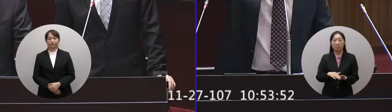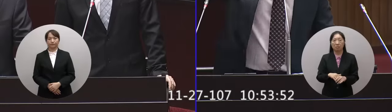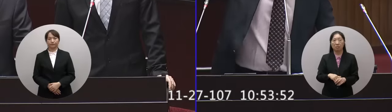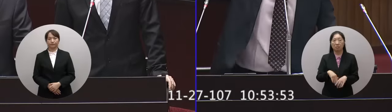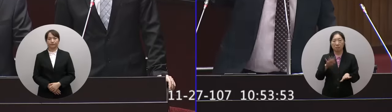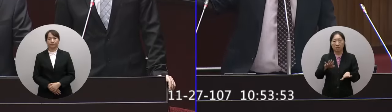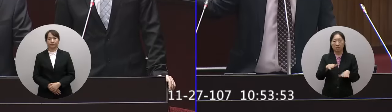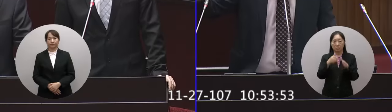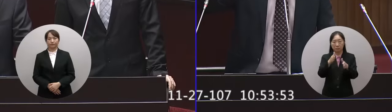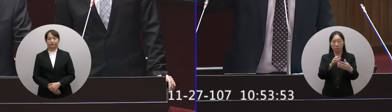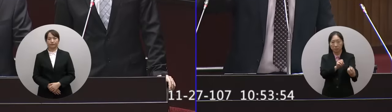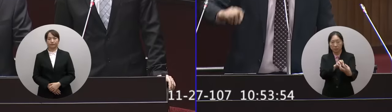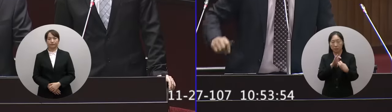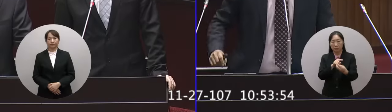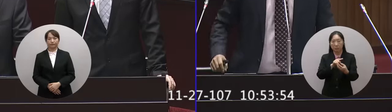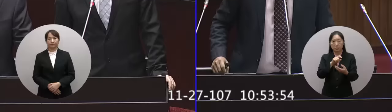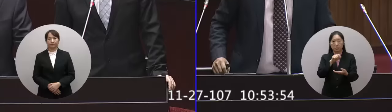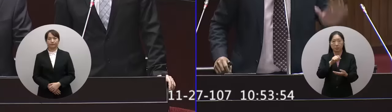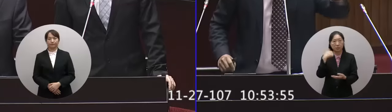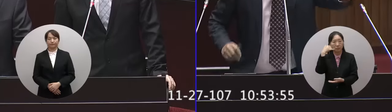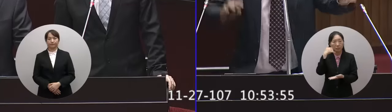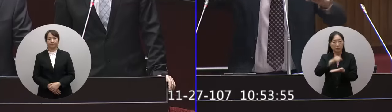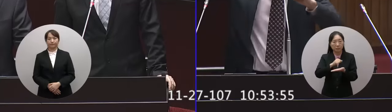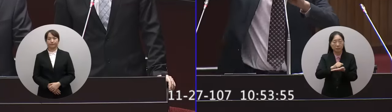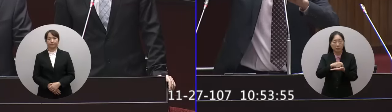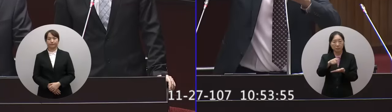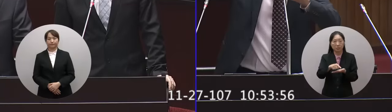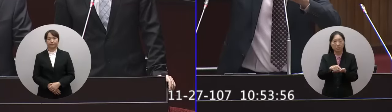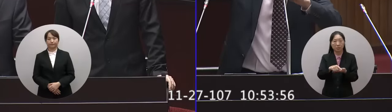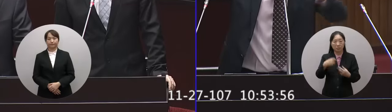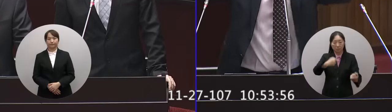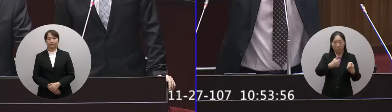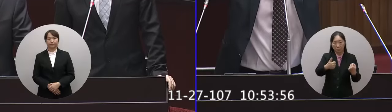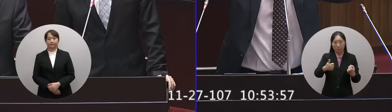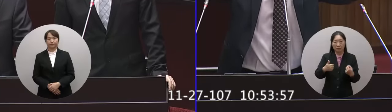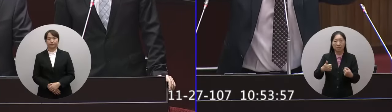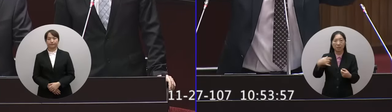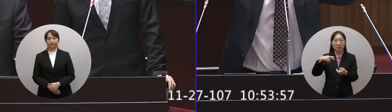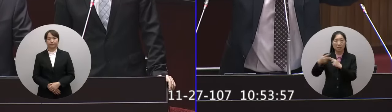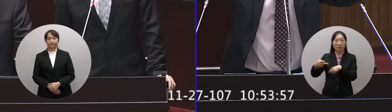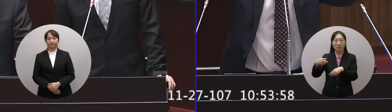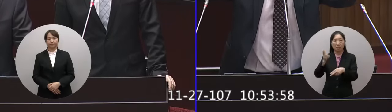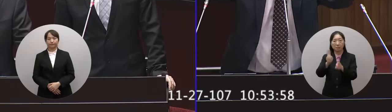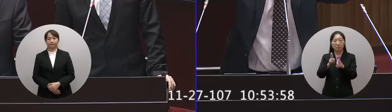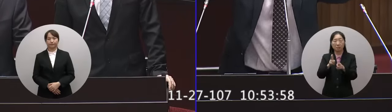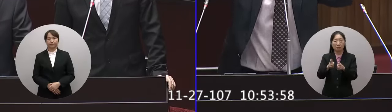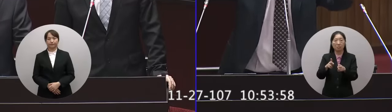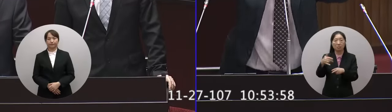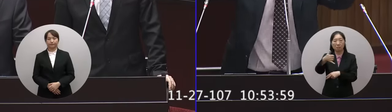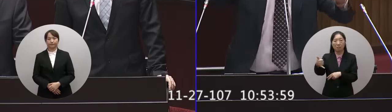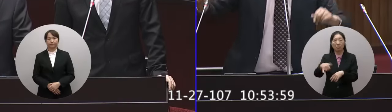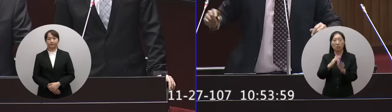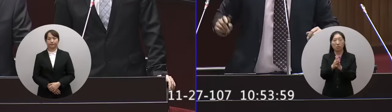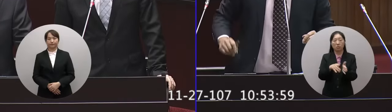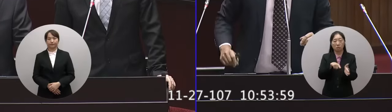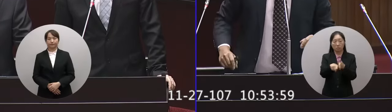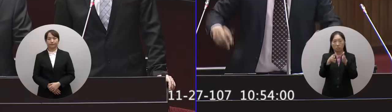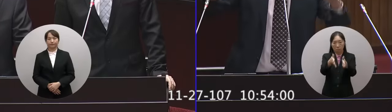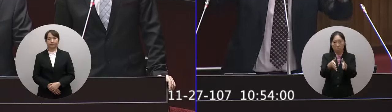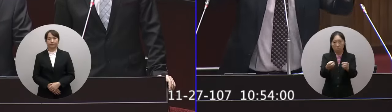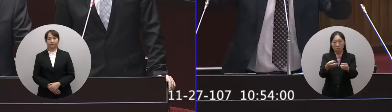整個在對話的紀錄裡面司機跟調度員從頭到尾都在討論什麼主峰棒主峰棒